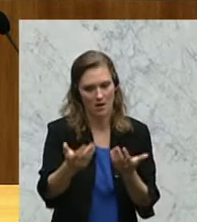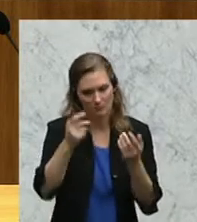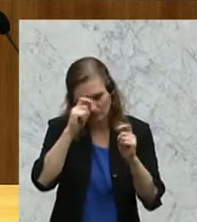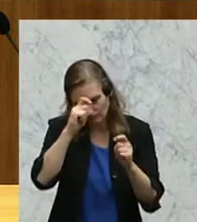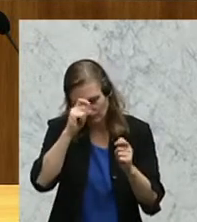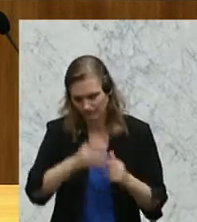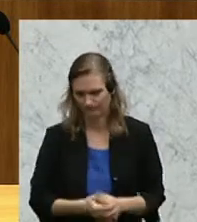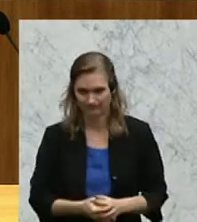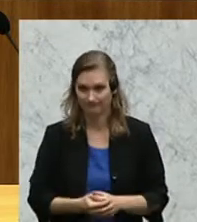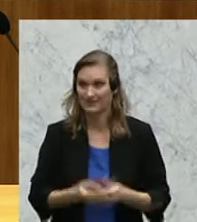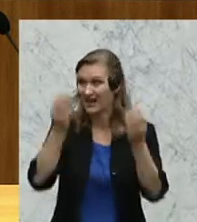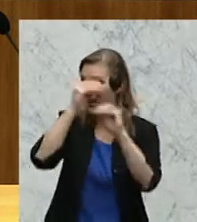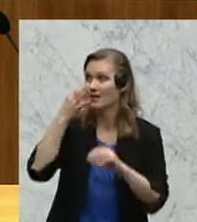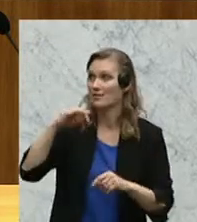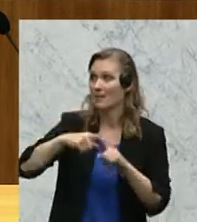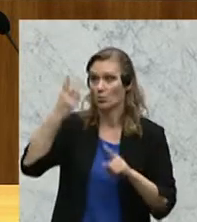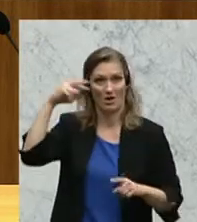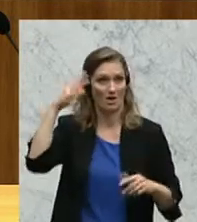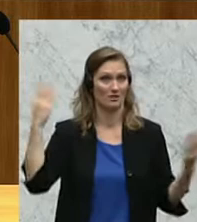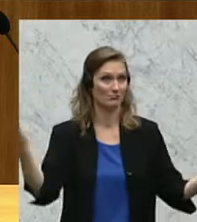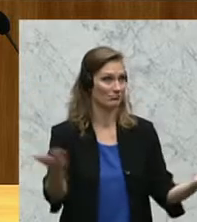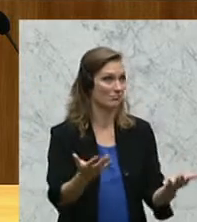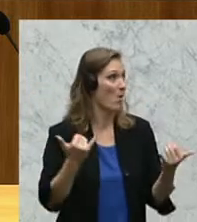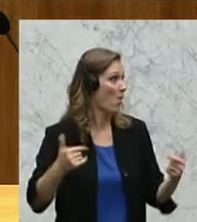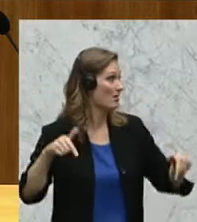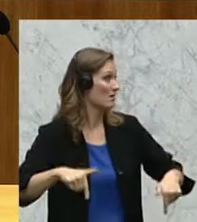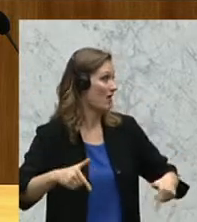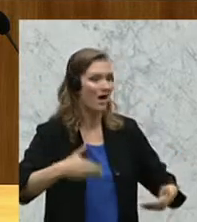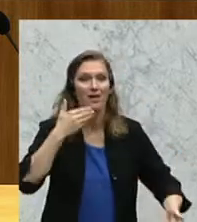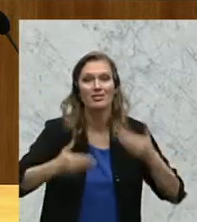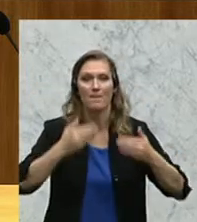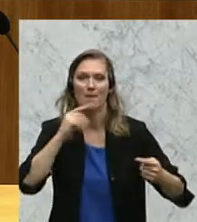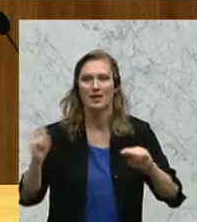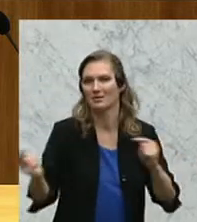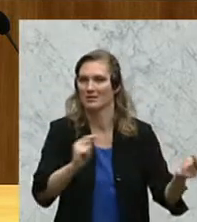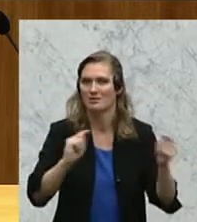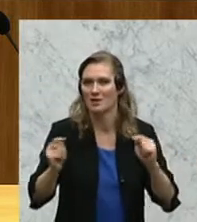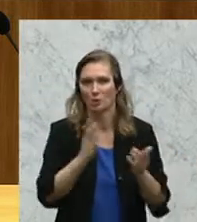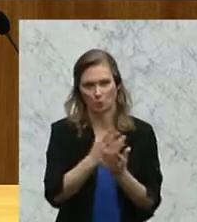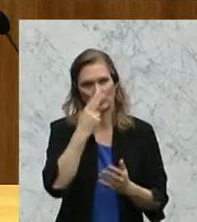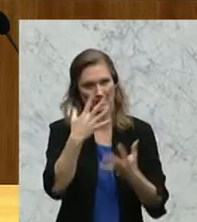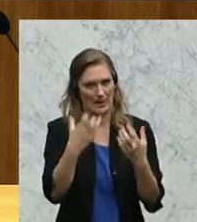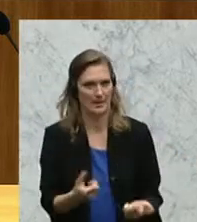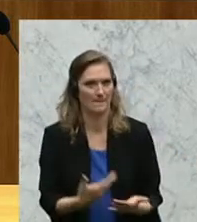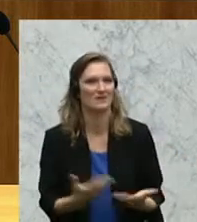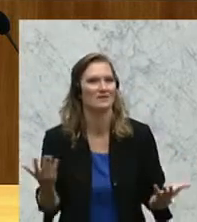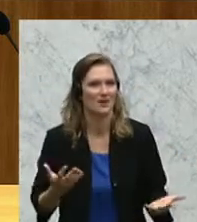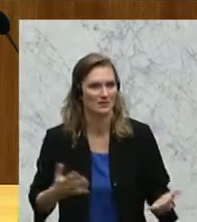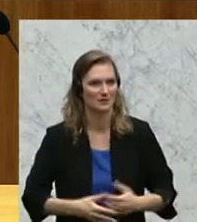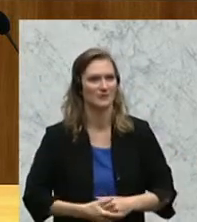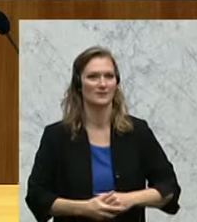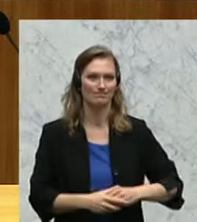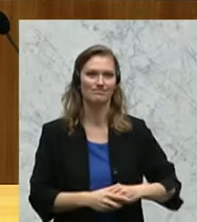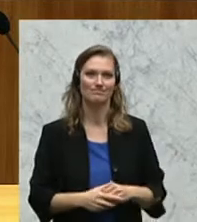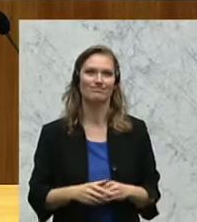geehrten Damen und Herren, die heutige Debatte hat wieder einmal gezeigt, dass wir im Grunde genommen nicht